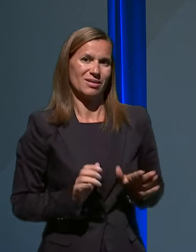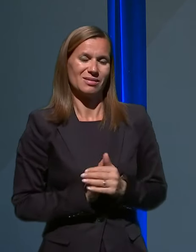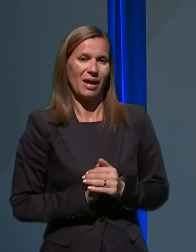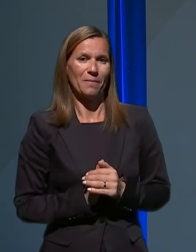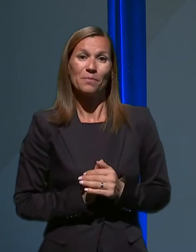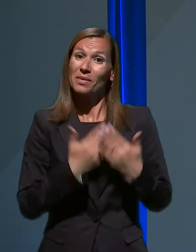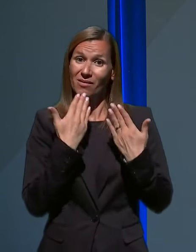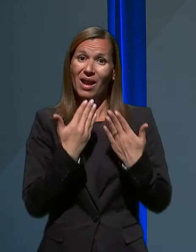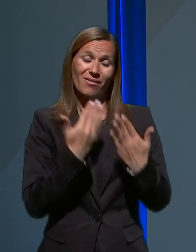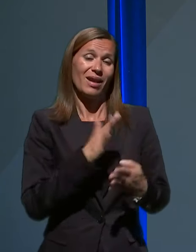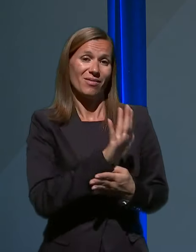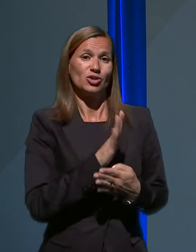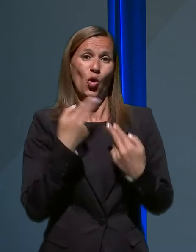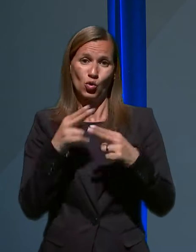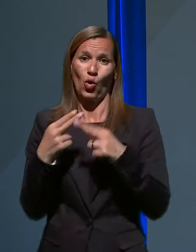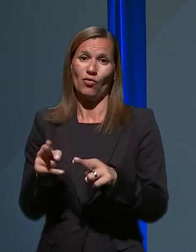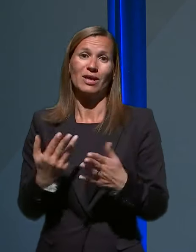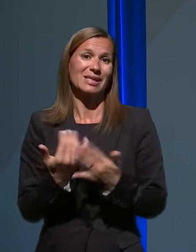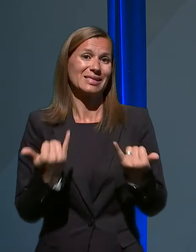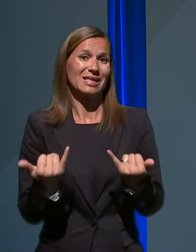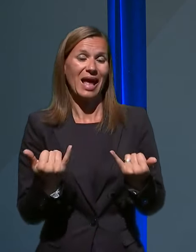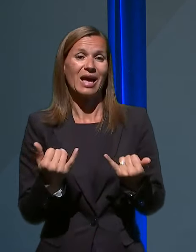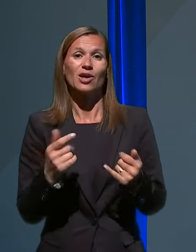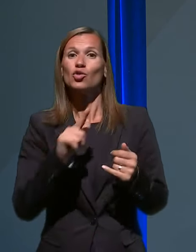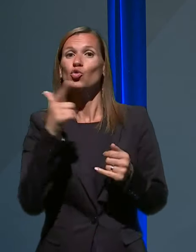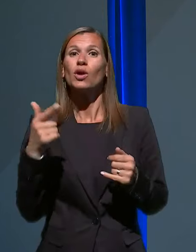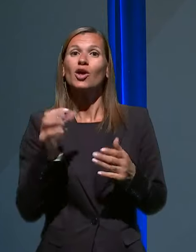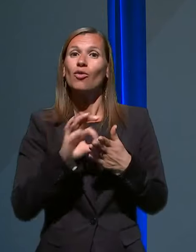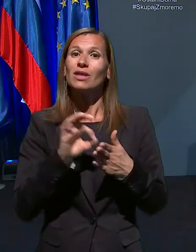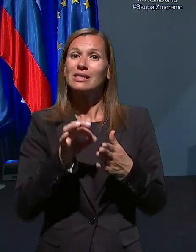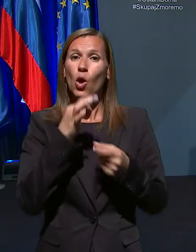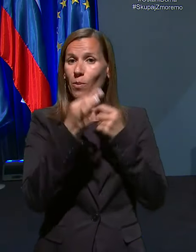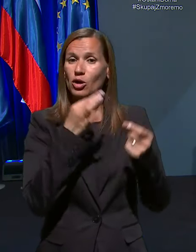za vse te odgovore, za enkrat novinarskih vprašanj za vas nimamo več. Hvala.